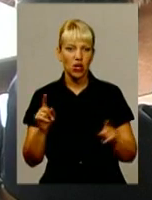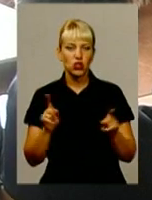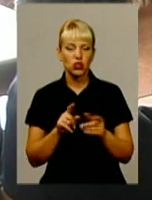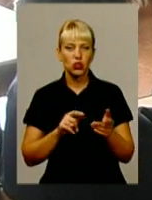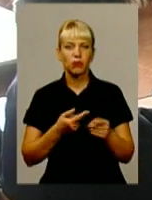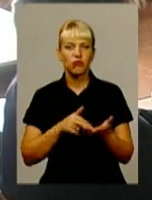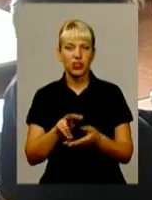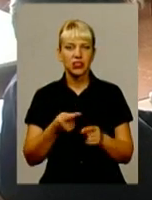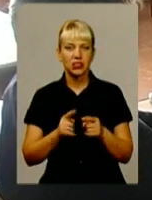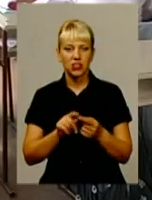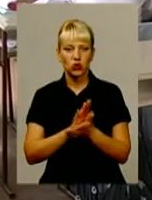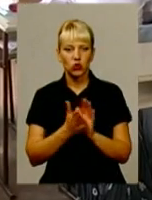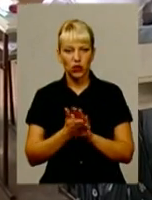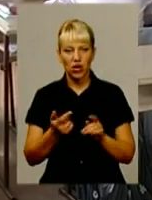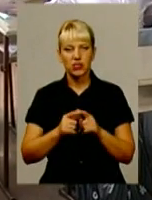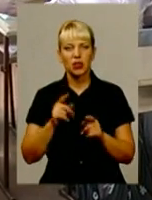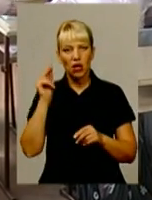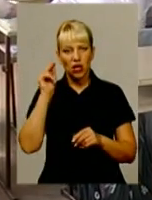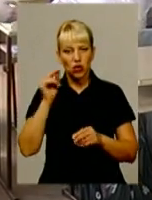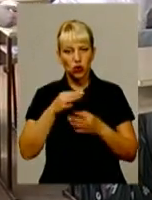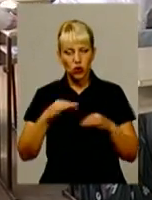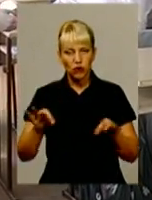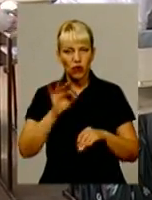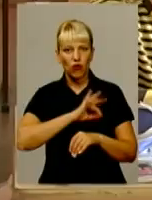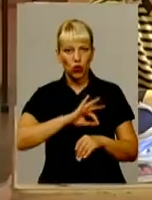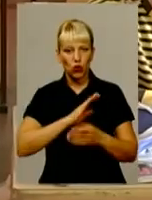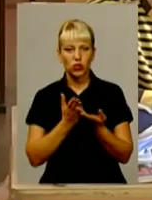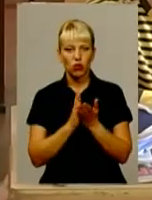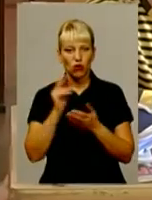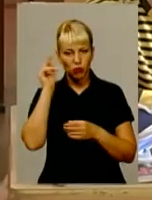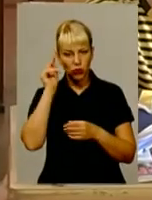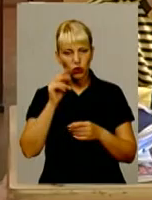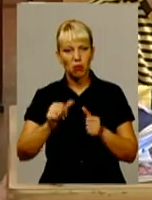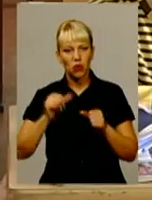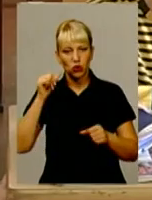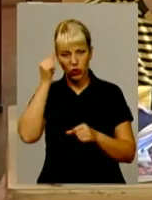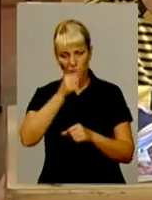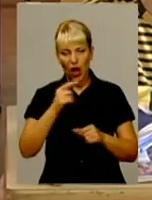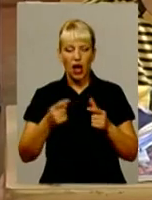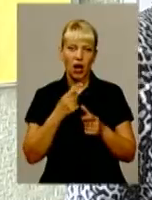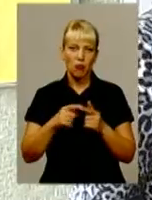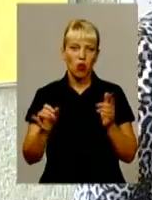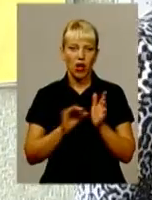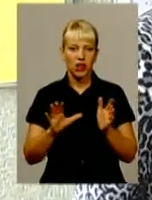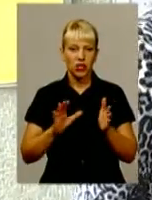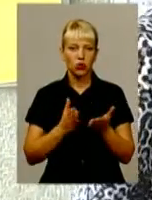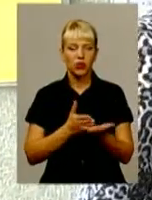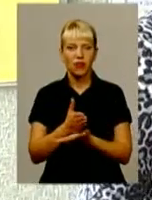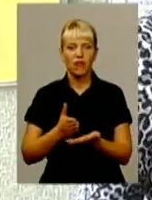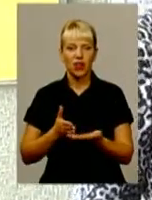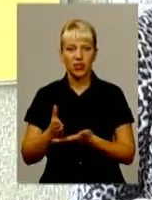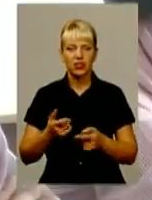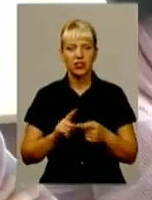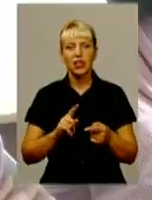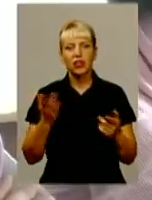вийти із ситуації, Міносвіти дозволило школам використовувати підручники минулих років. Або ж електронні версії нових книжок, які найближчим часом планують